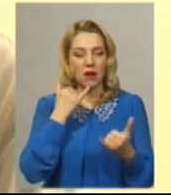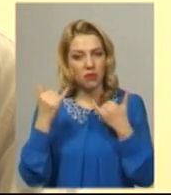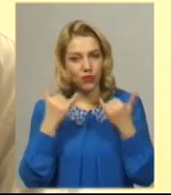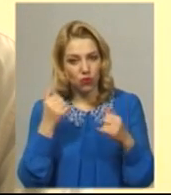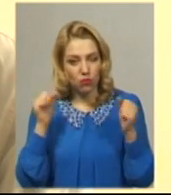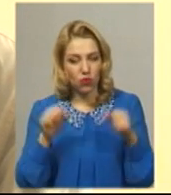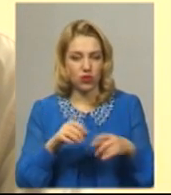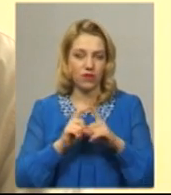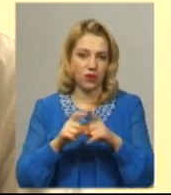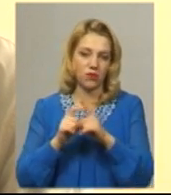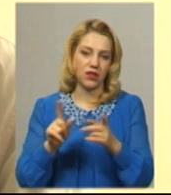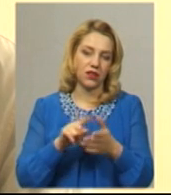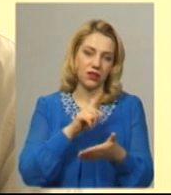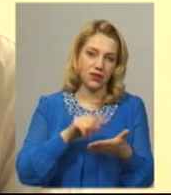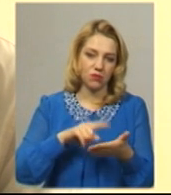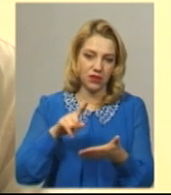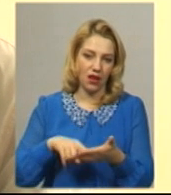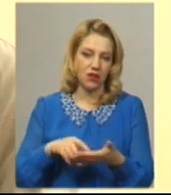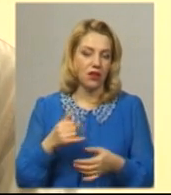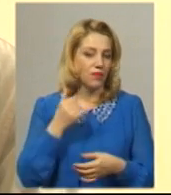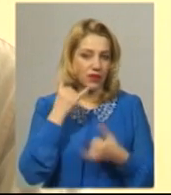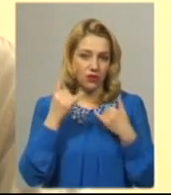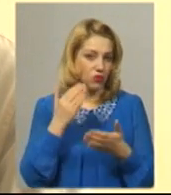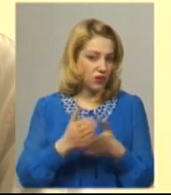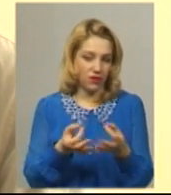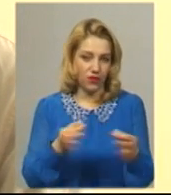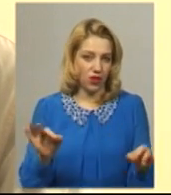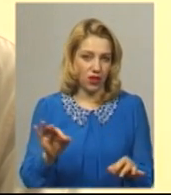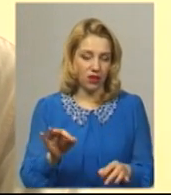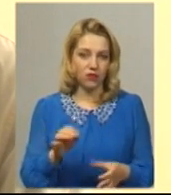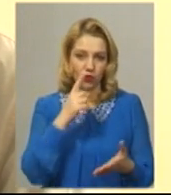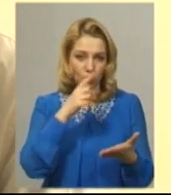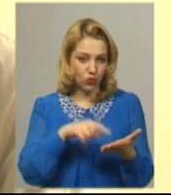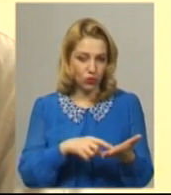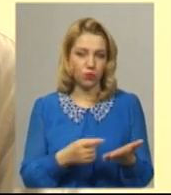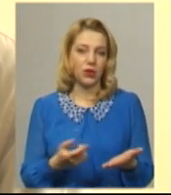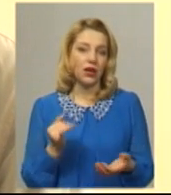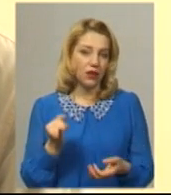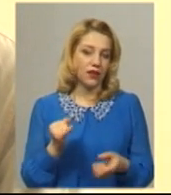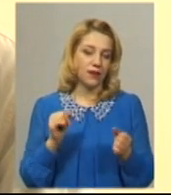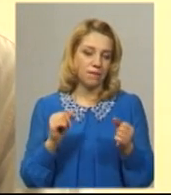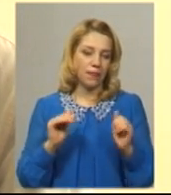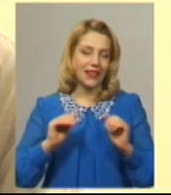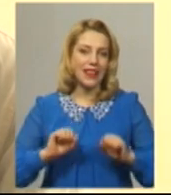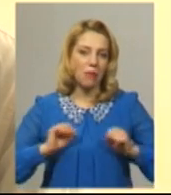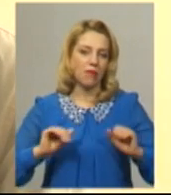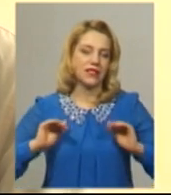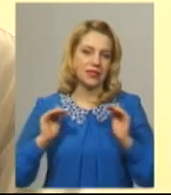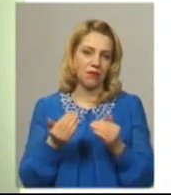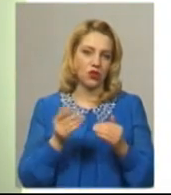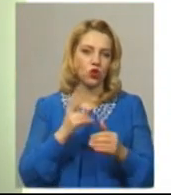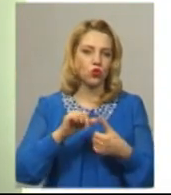скажімо так, відповідати на якісь запитання. Телефони наші є в вільному доступі, і ми намагаємося зменшити їх, тих